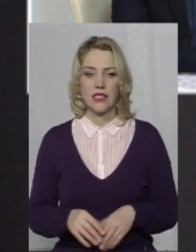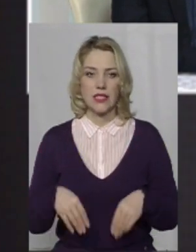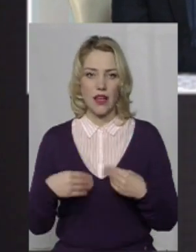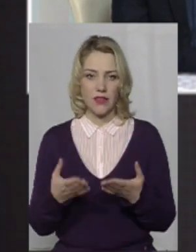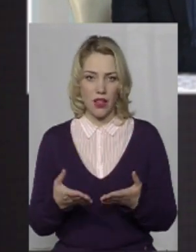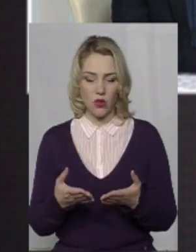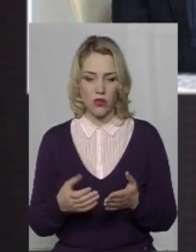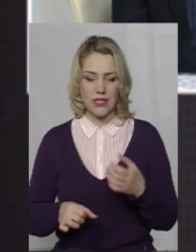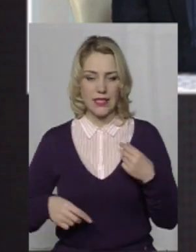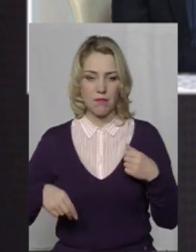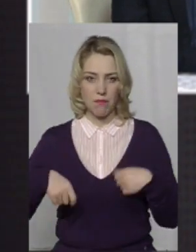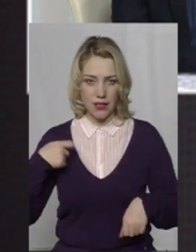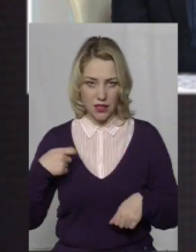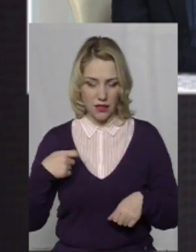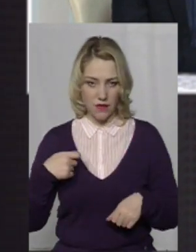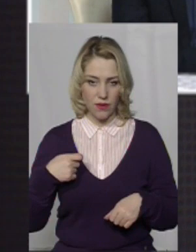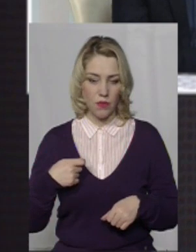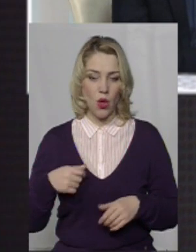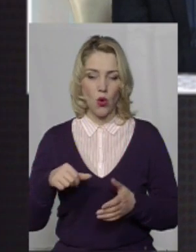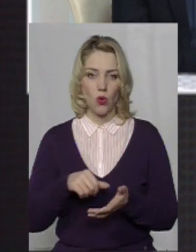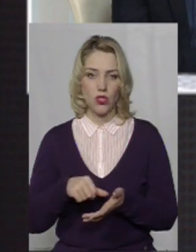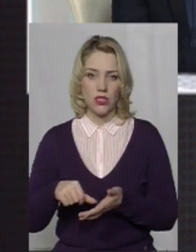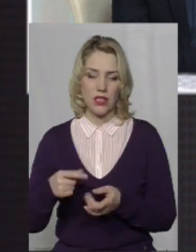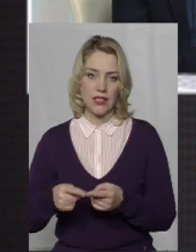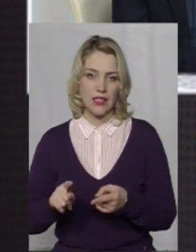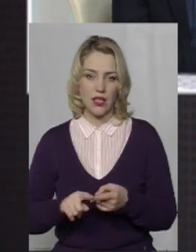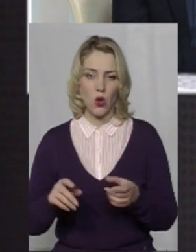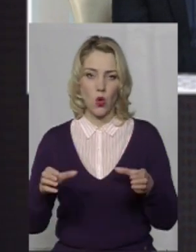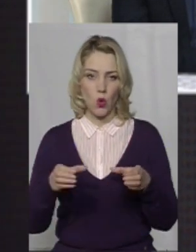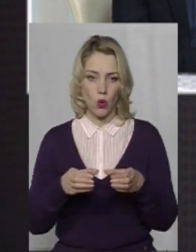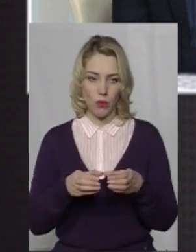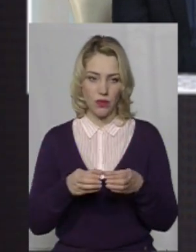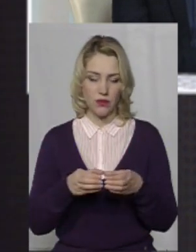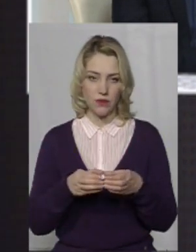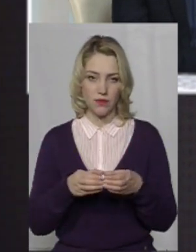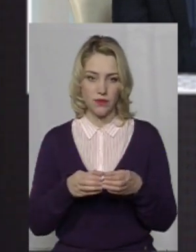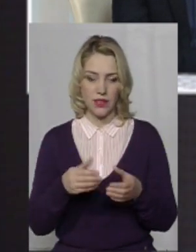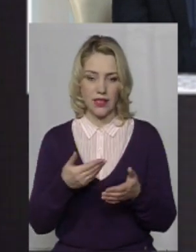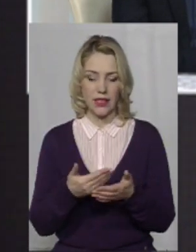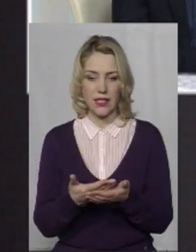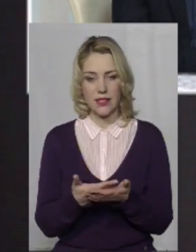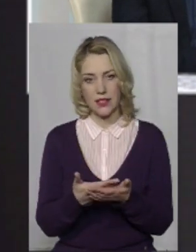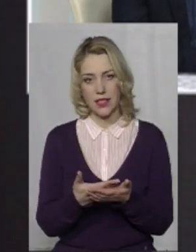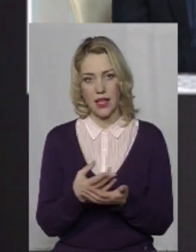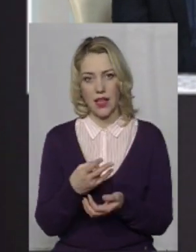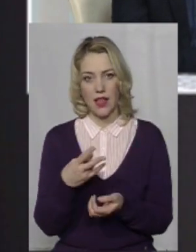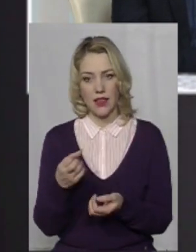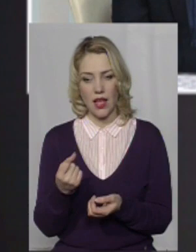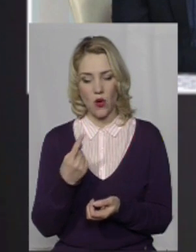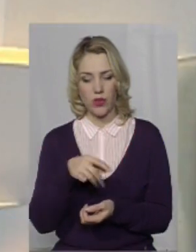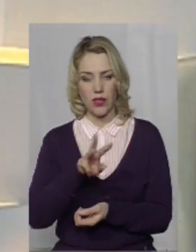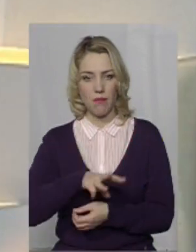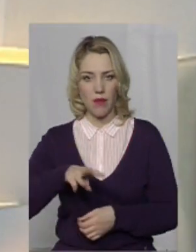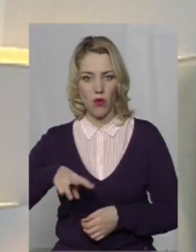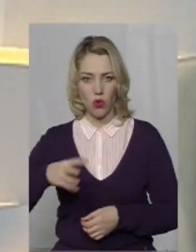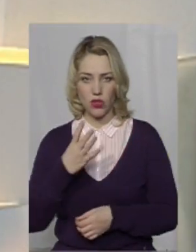Завдано збитків учасниками цих груп десь приблизно на 1 мільйон